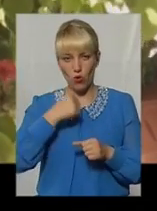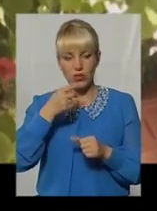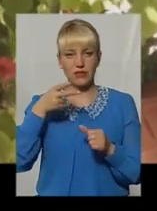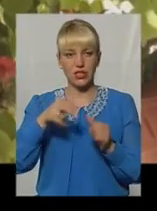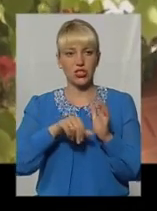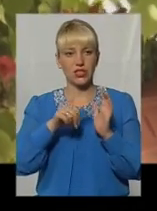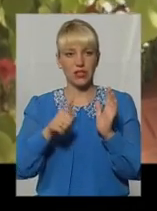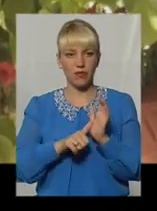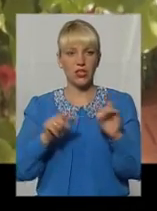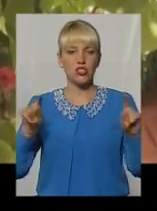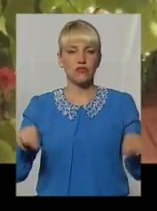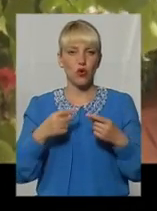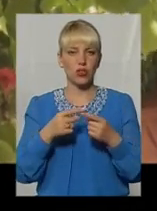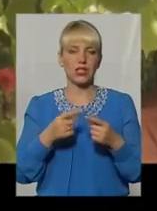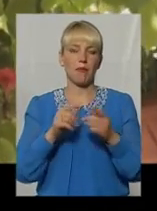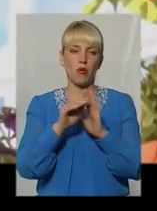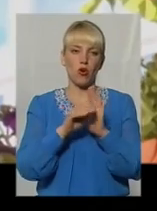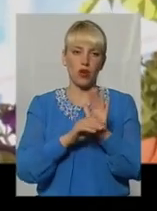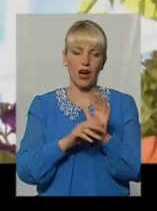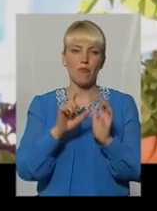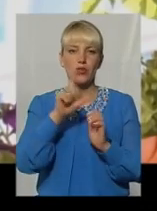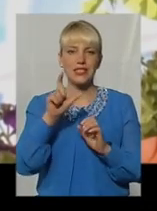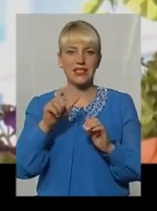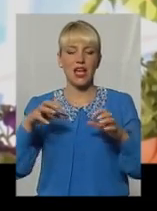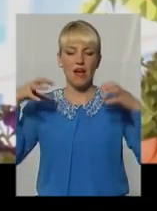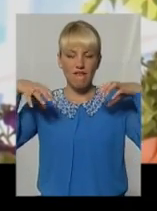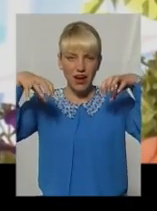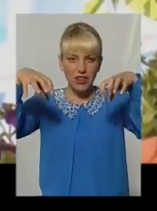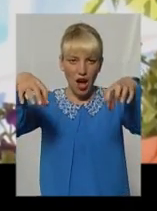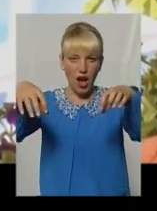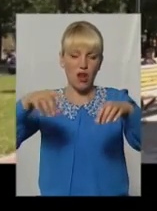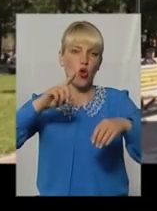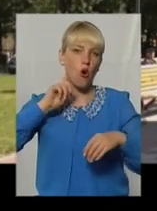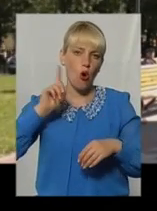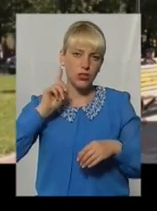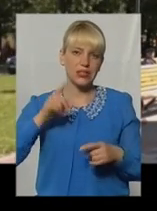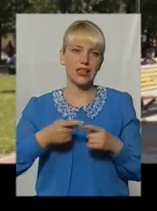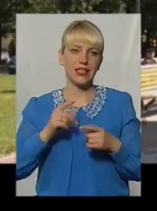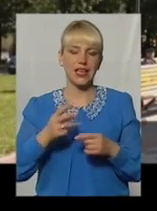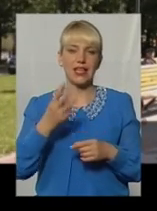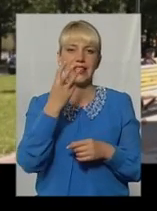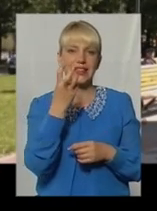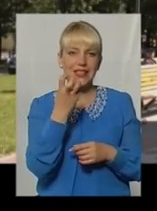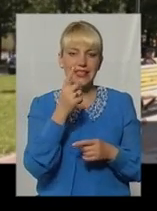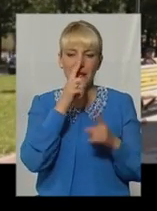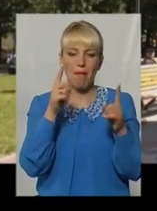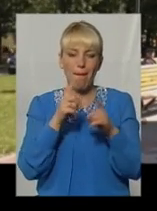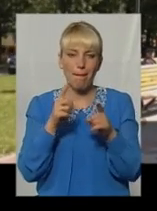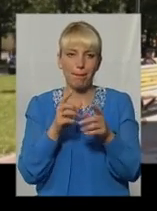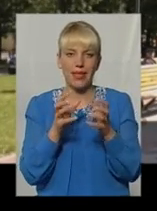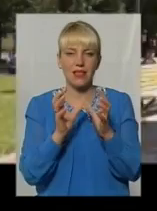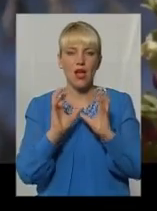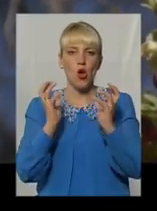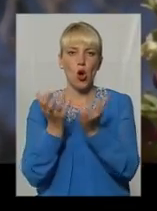-му створили цілу міську програму з вертикального озеленення. І на понад три сотні висячих міні-клумб спрямували